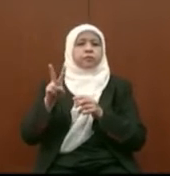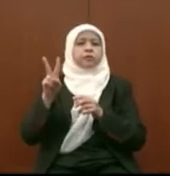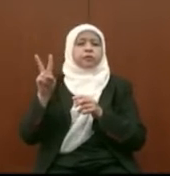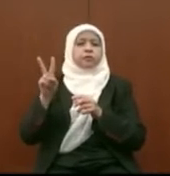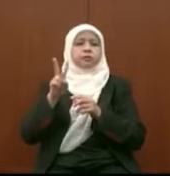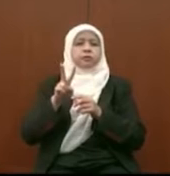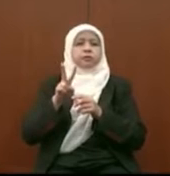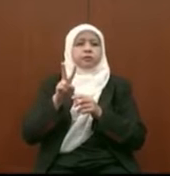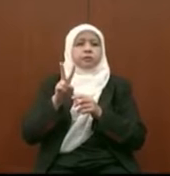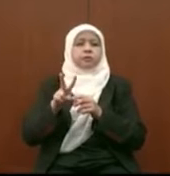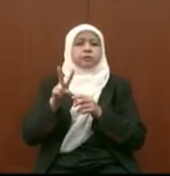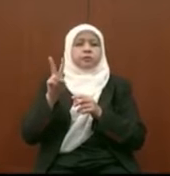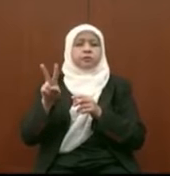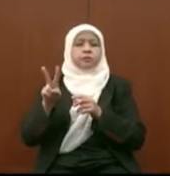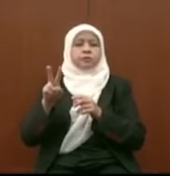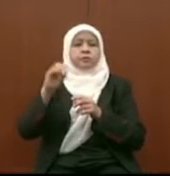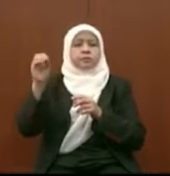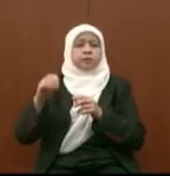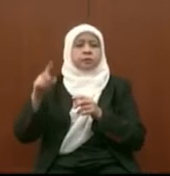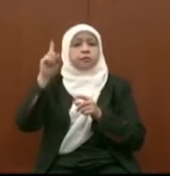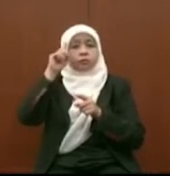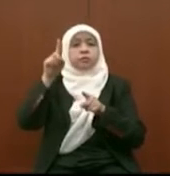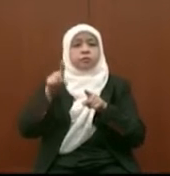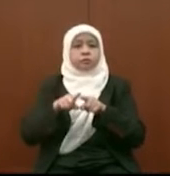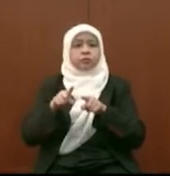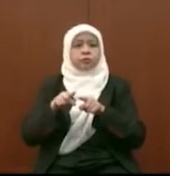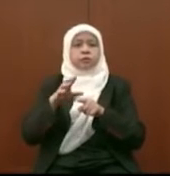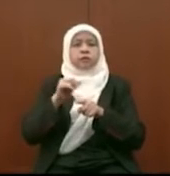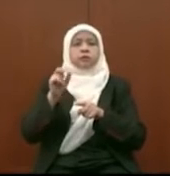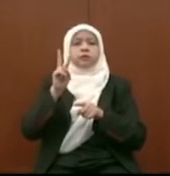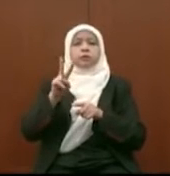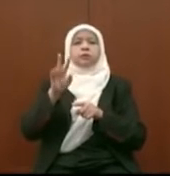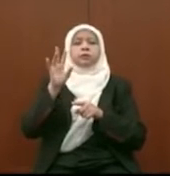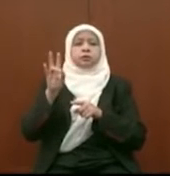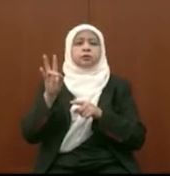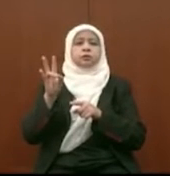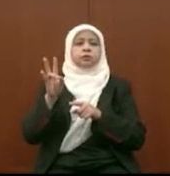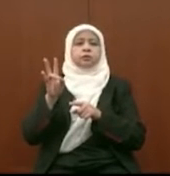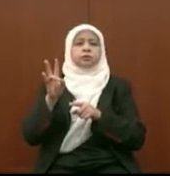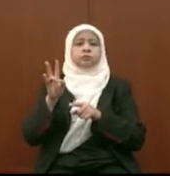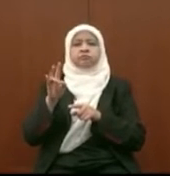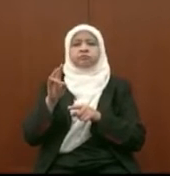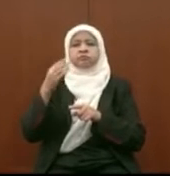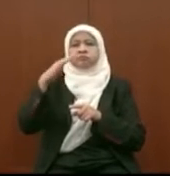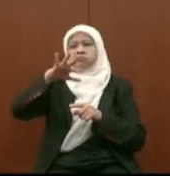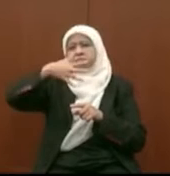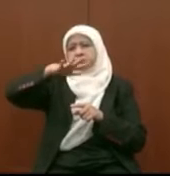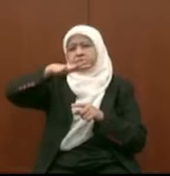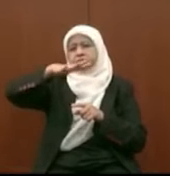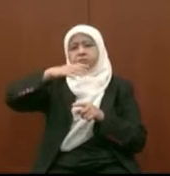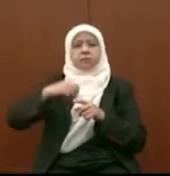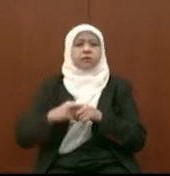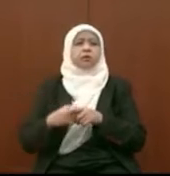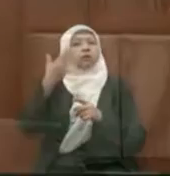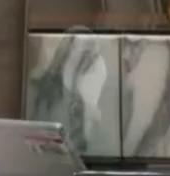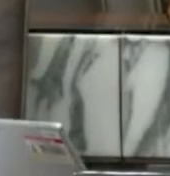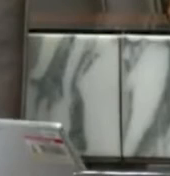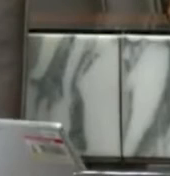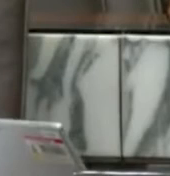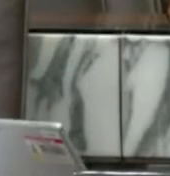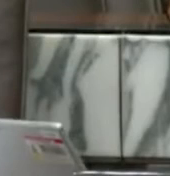22% sahaja bersetuju manakala 27% tidak pasti kerana apa?